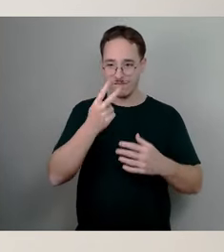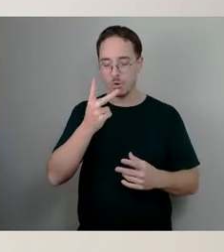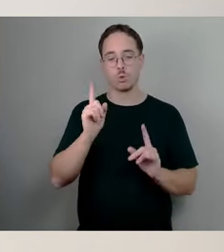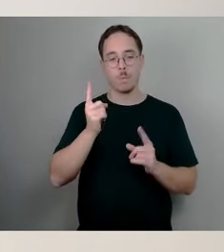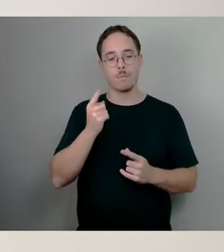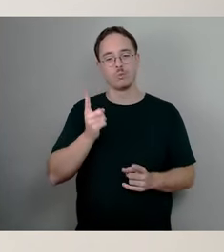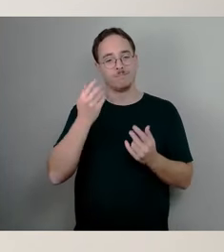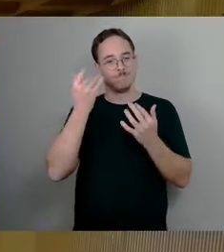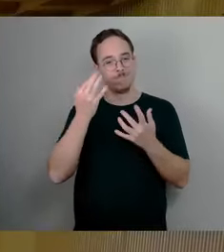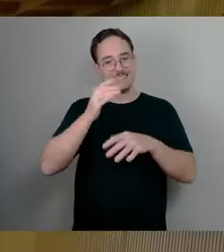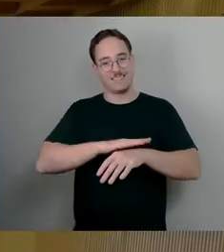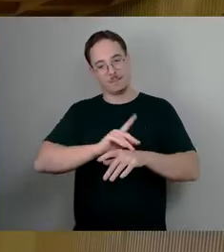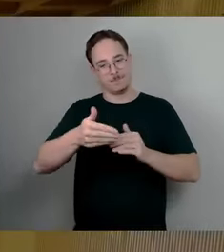vielen Dank.